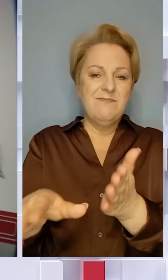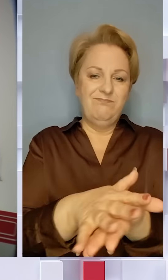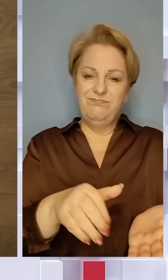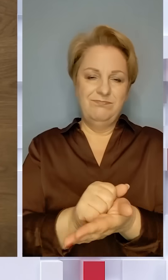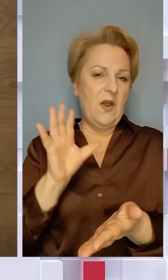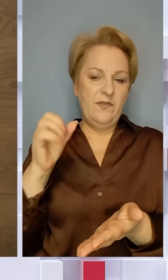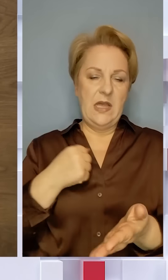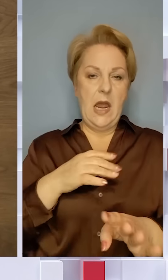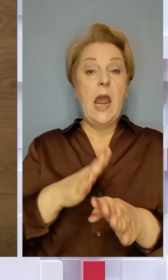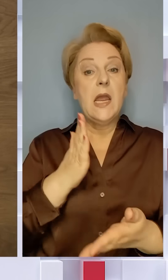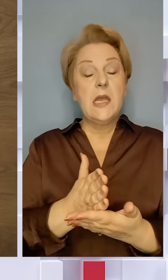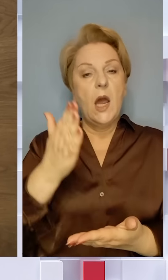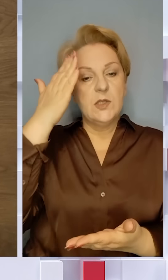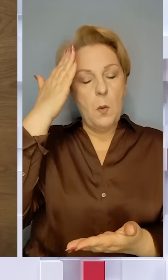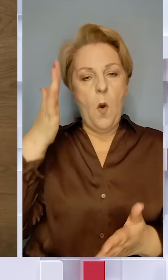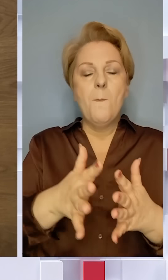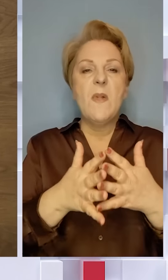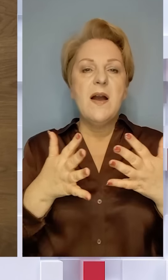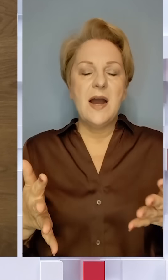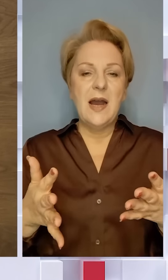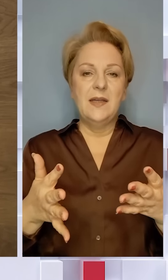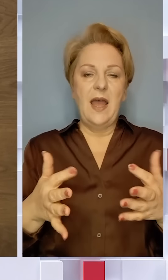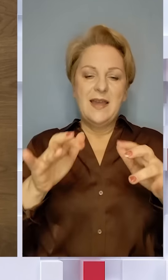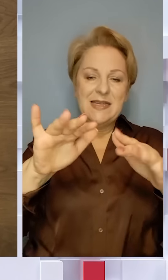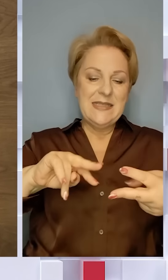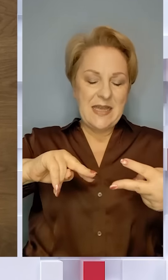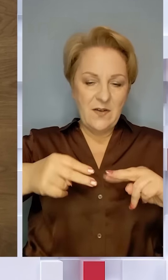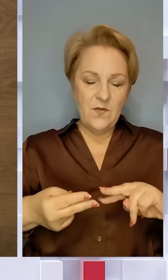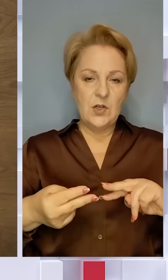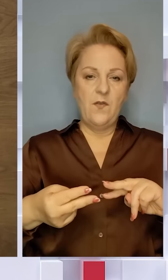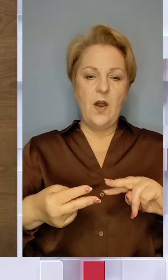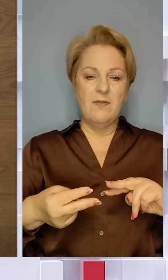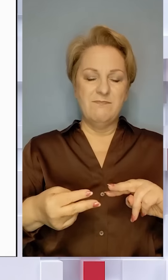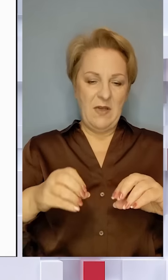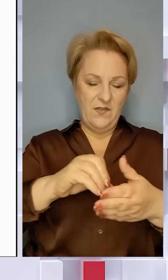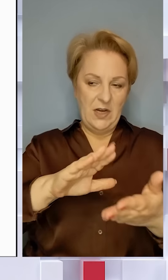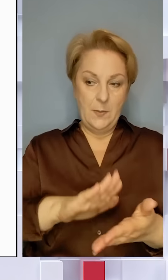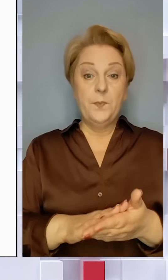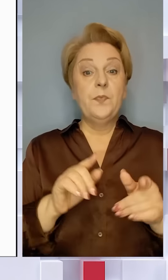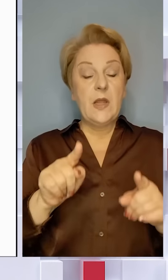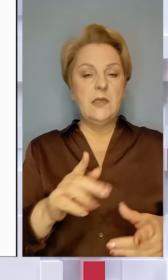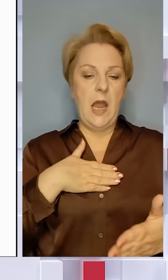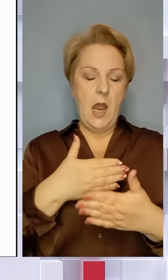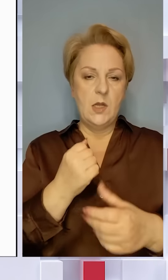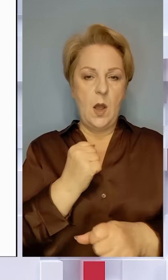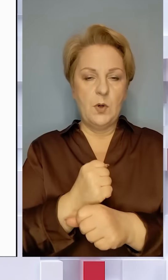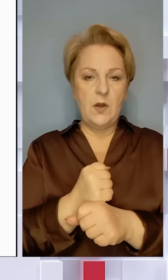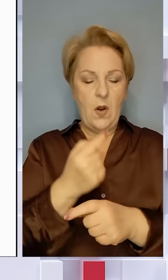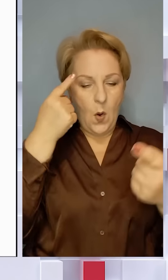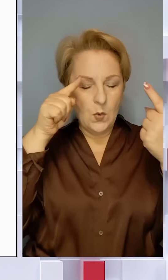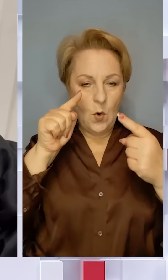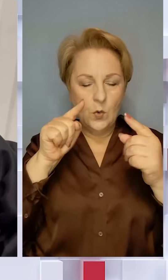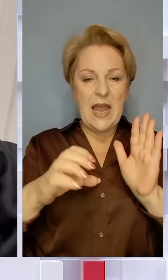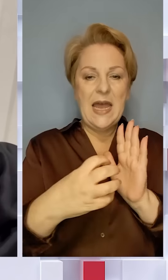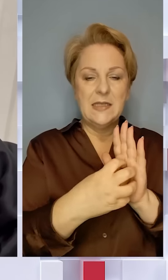всієї армії. Є спосіб, звичайно, це максимально цифровізувати, переводити це все в електронні реєстри. Над цим нині активно працюють розробники